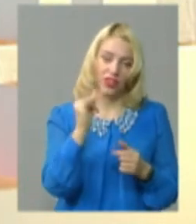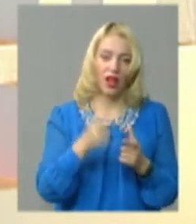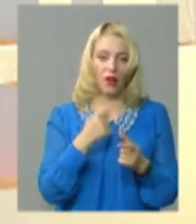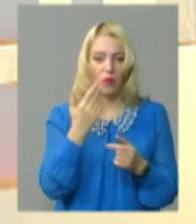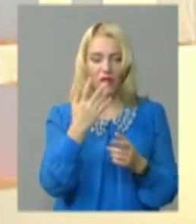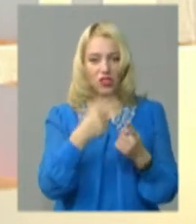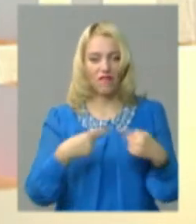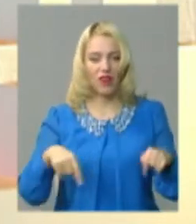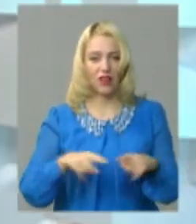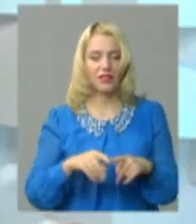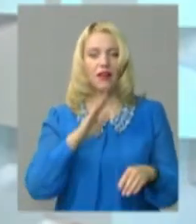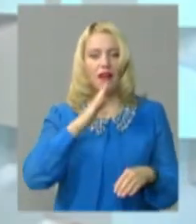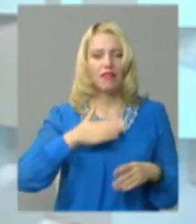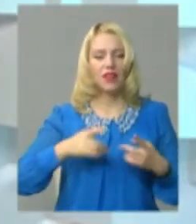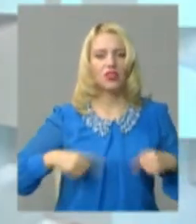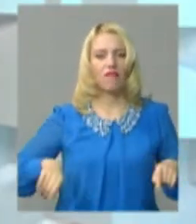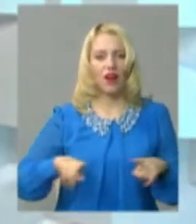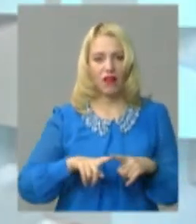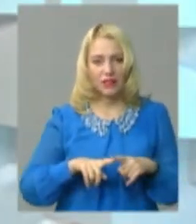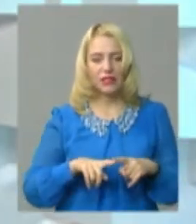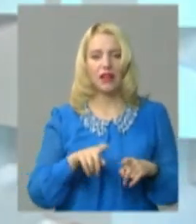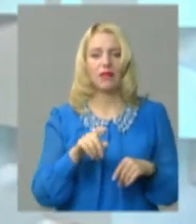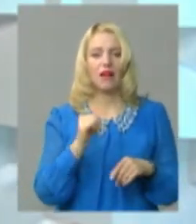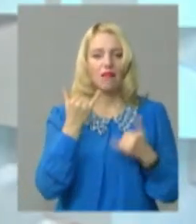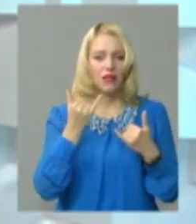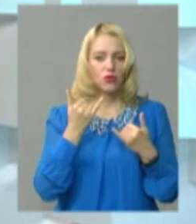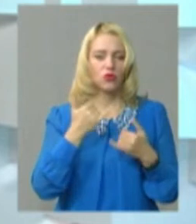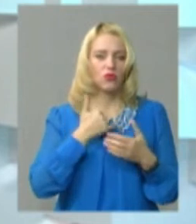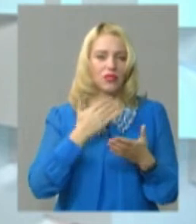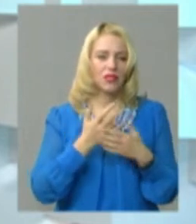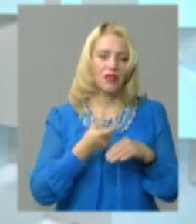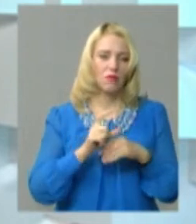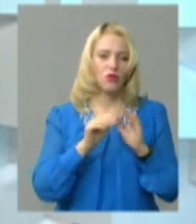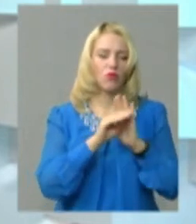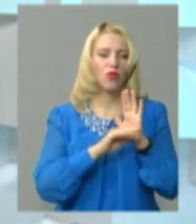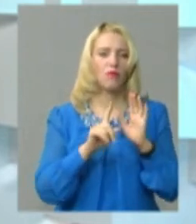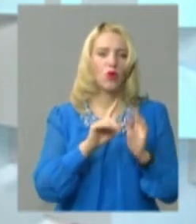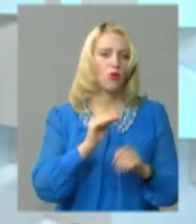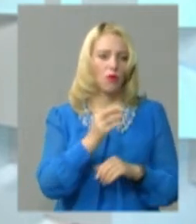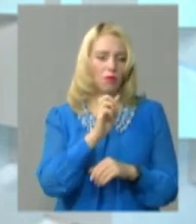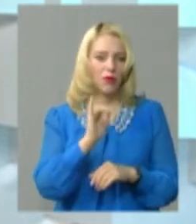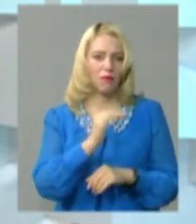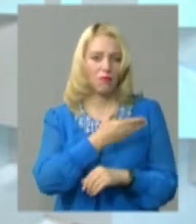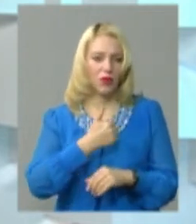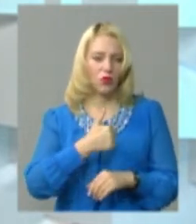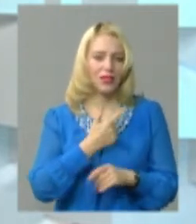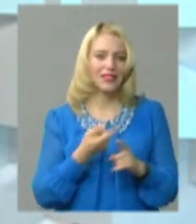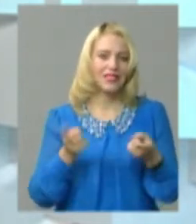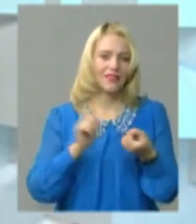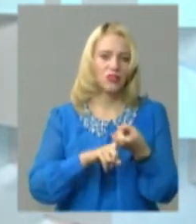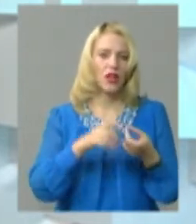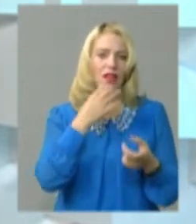або ваша фракція. Ну, фракція… у нас сьогодні найбільша є дійсно та програма, яку ми хотіли, це зв'язано з